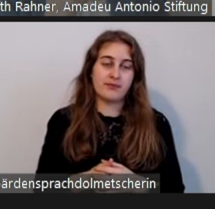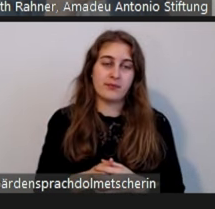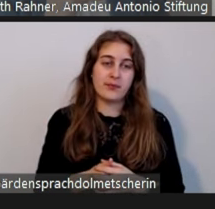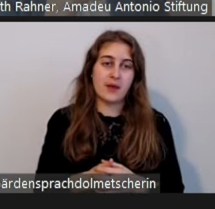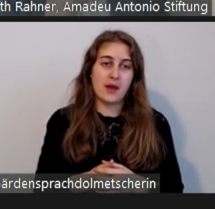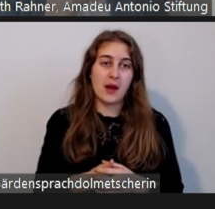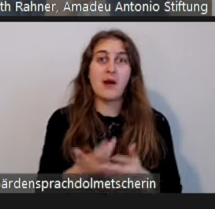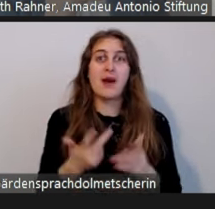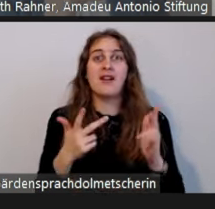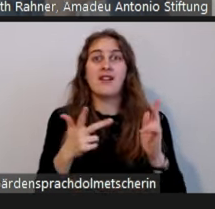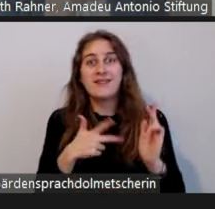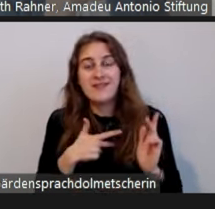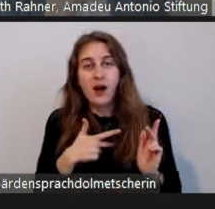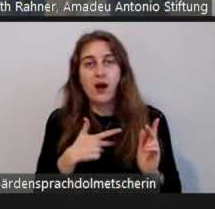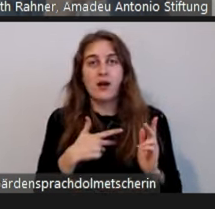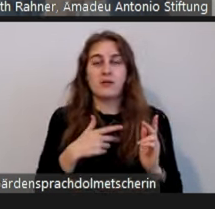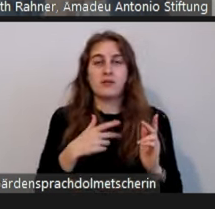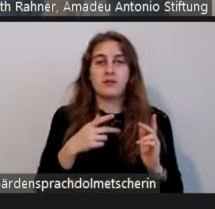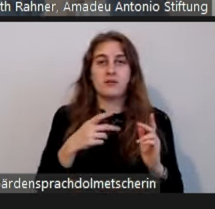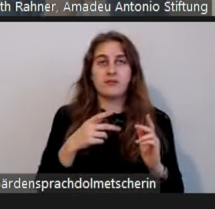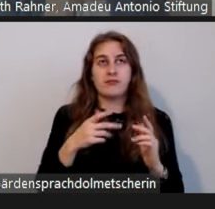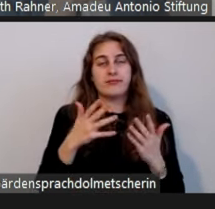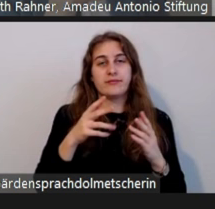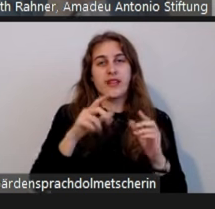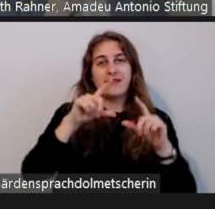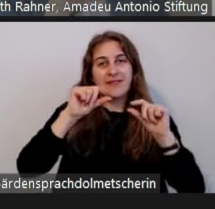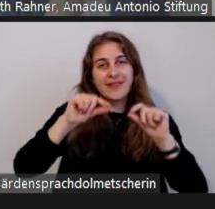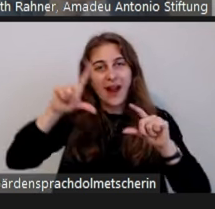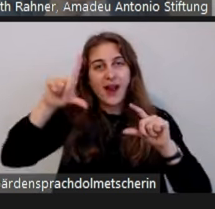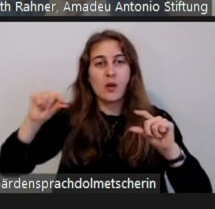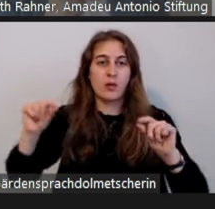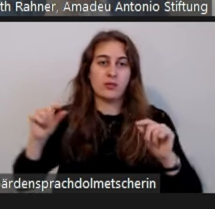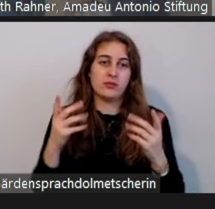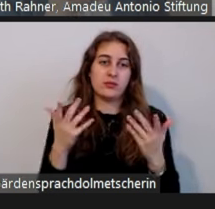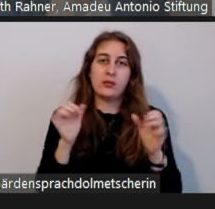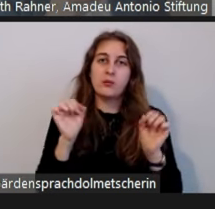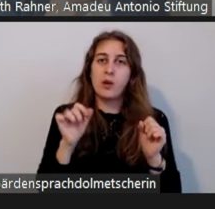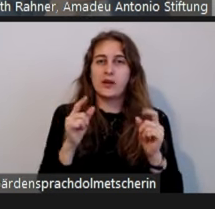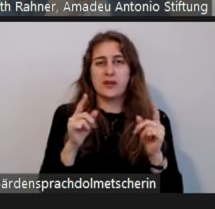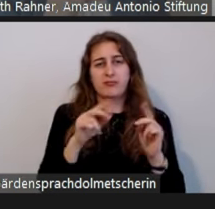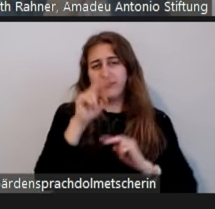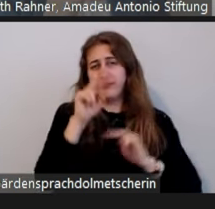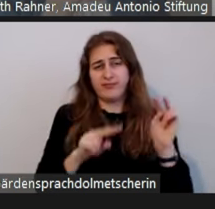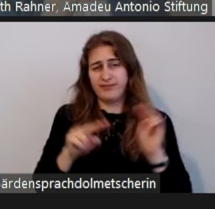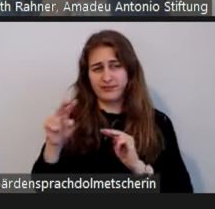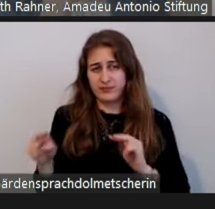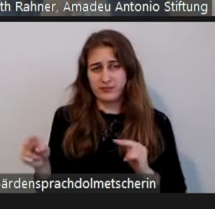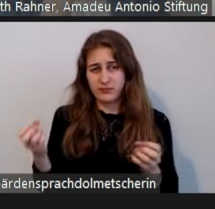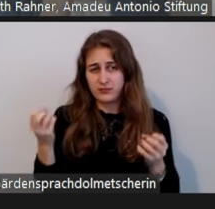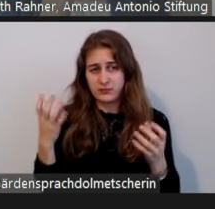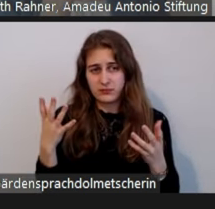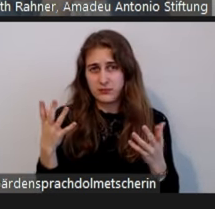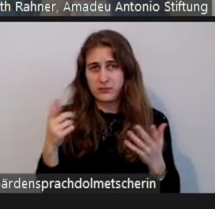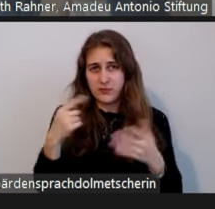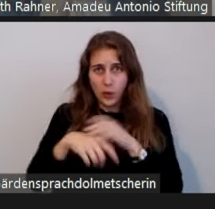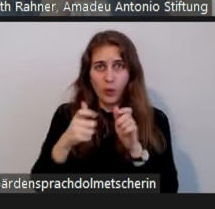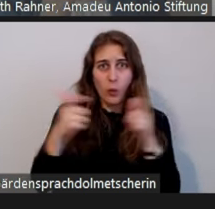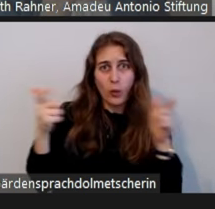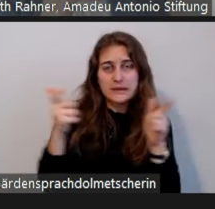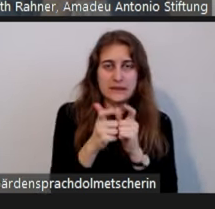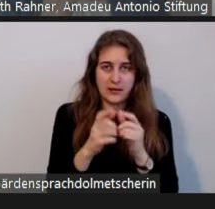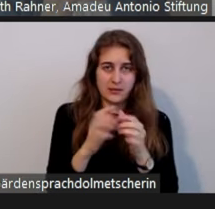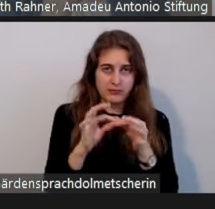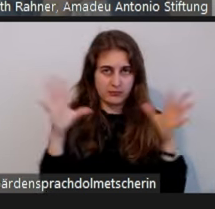zu oder so. Also es ist zu vermuten, dass es vor allem eher ein Hinweis darauf ist, wo unser Angebot schon